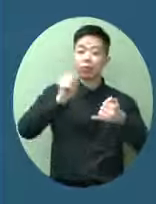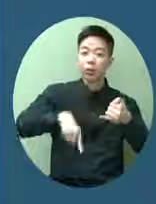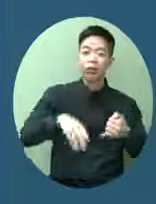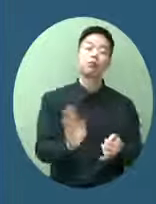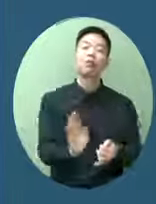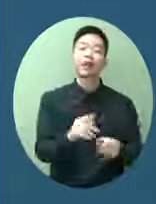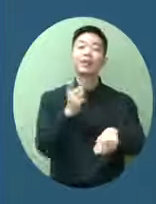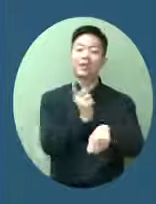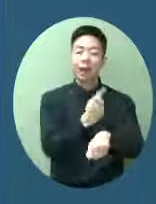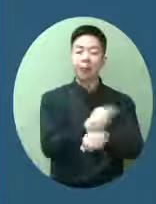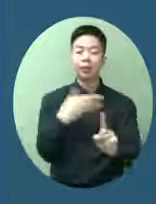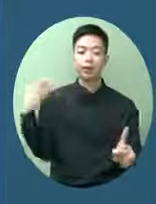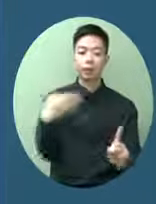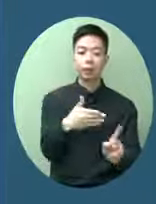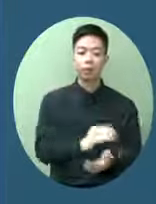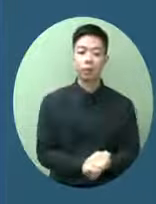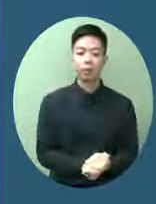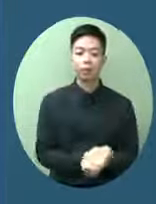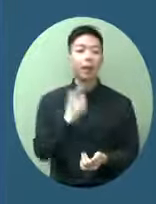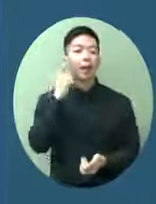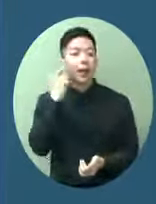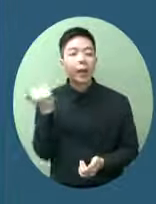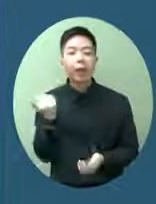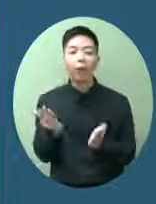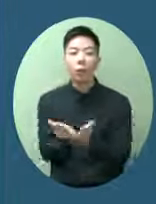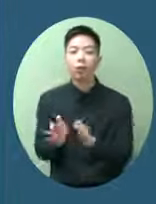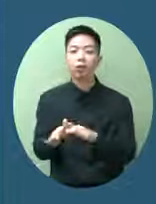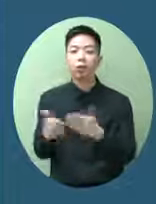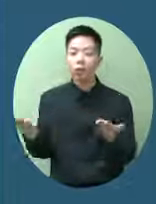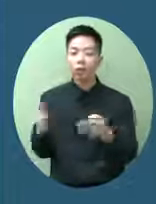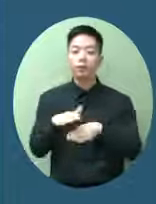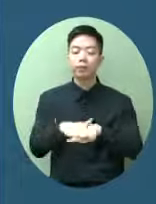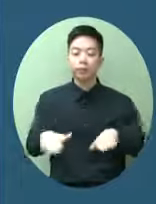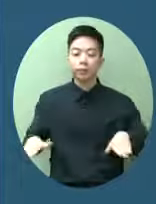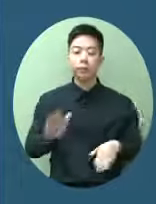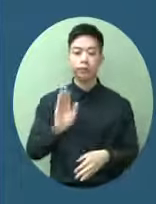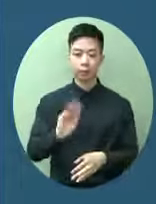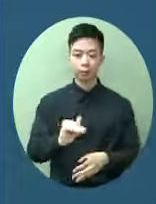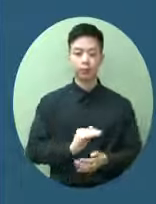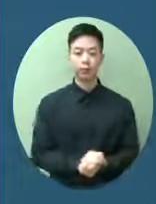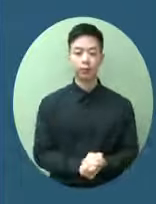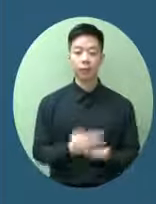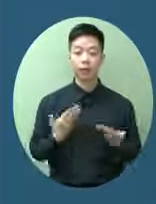目標因為想配合學校可以更安全地開課由現在到